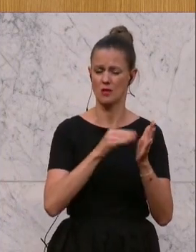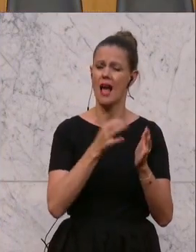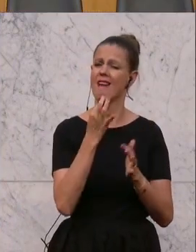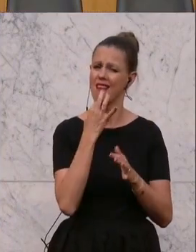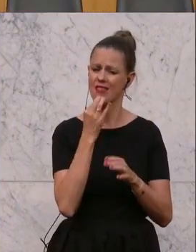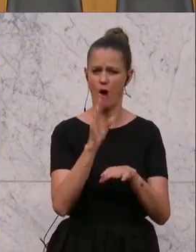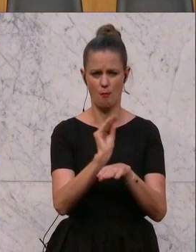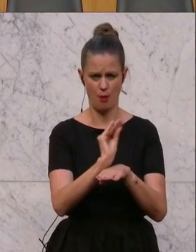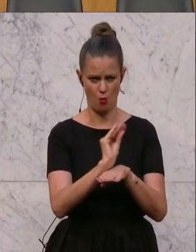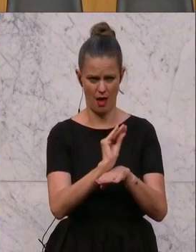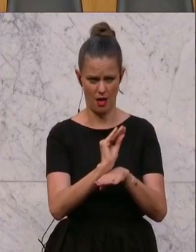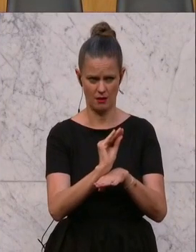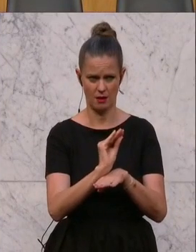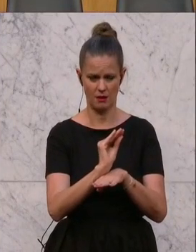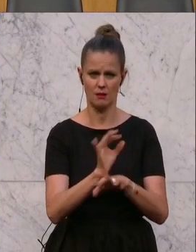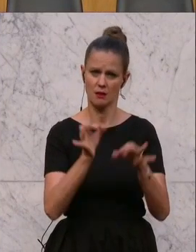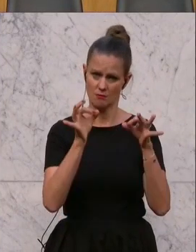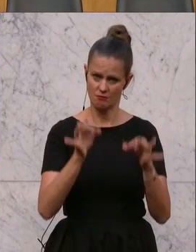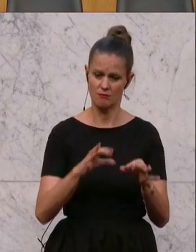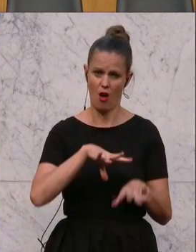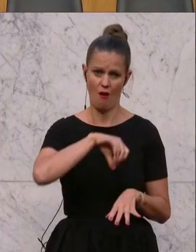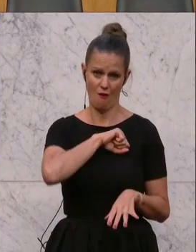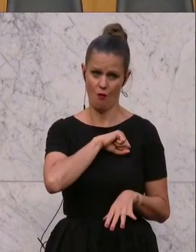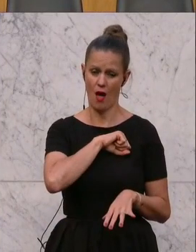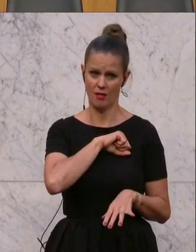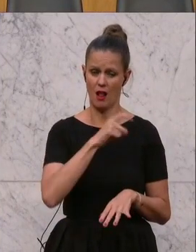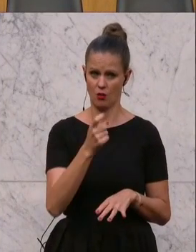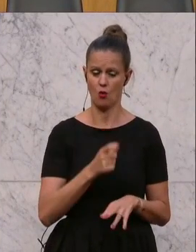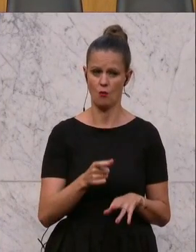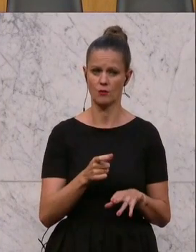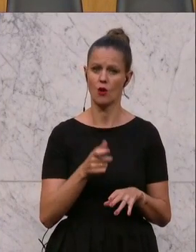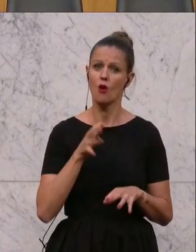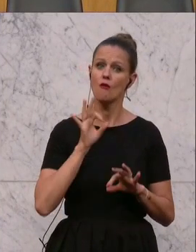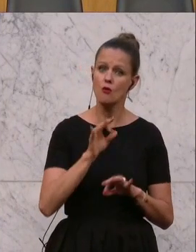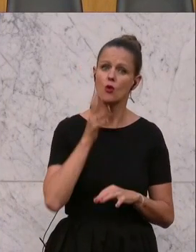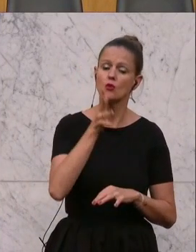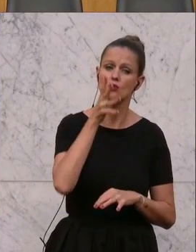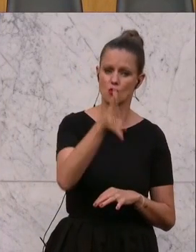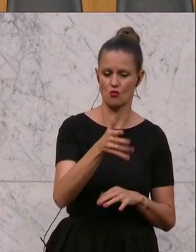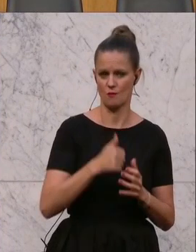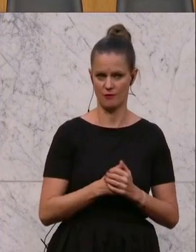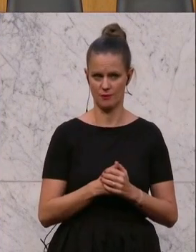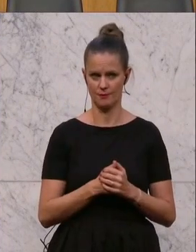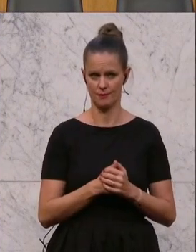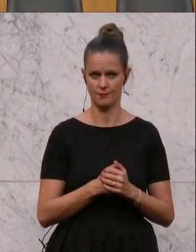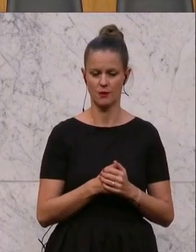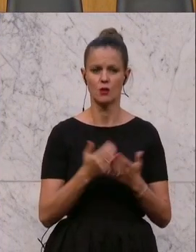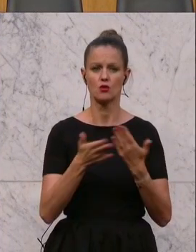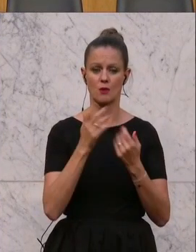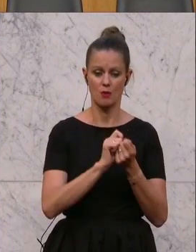beobachten, dass damit tatsächlich Vorteile einhergehen müssen. Vorteile für die Zukunft, wenn es jetzt darum geht, auch die